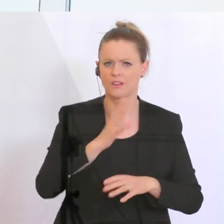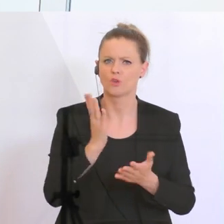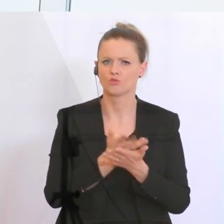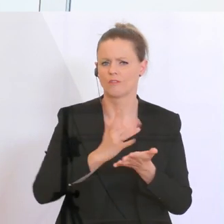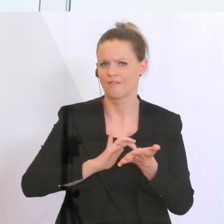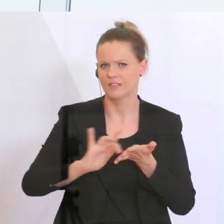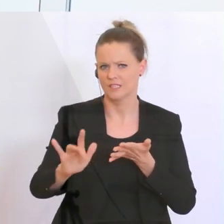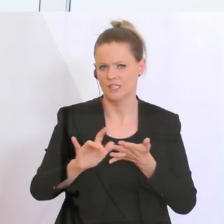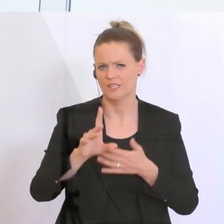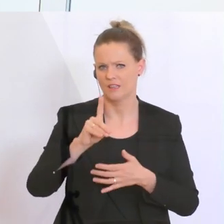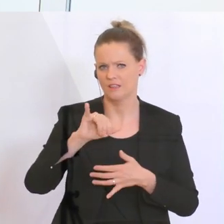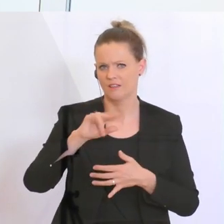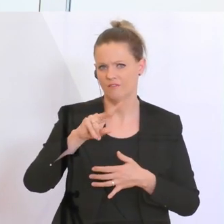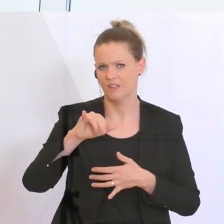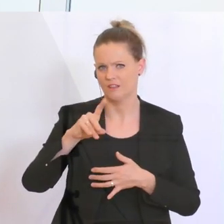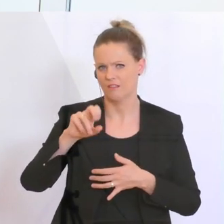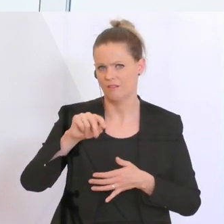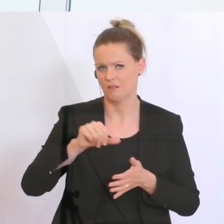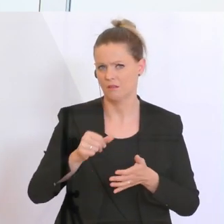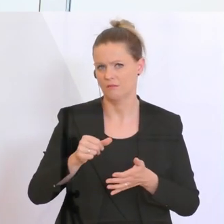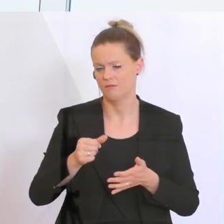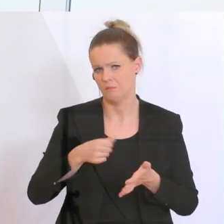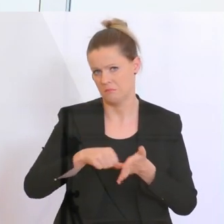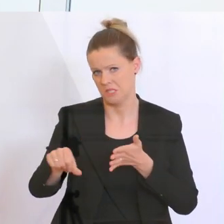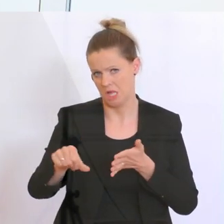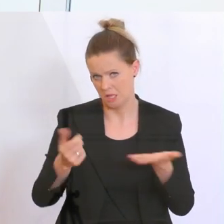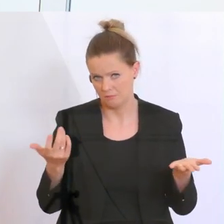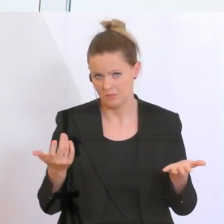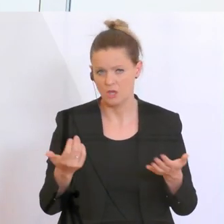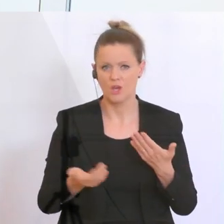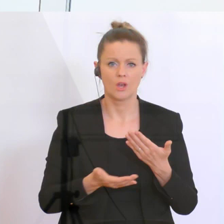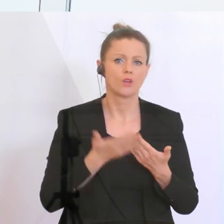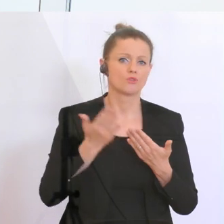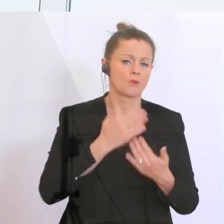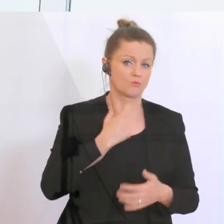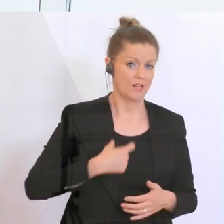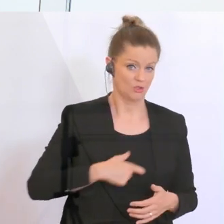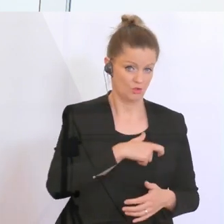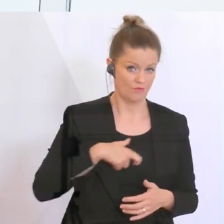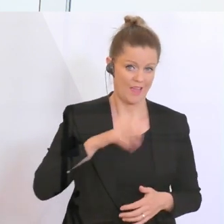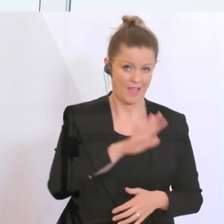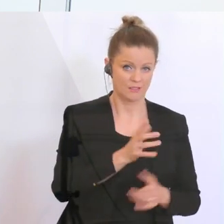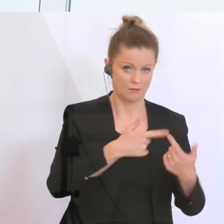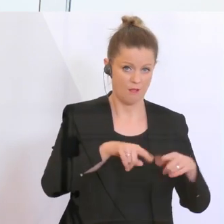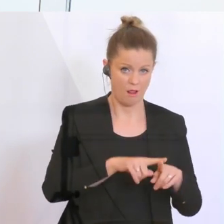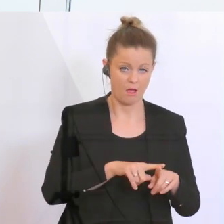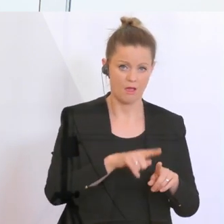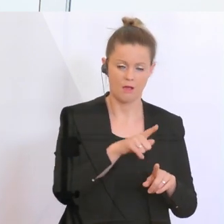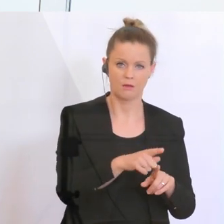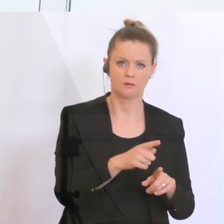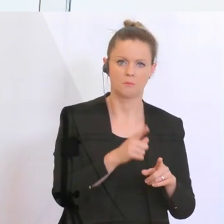verzichtet, Dividenden auszuschütten. In manchen Ländern, wie in der Schweiz, läuft das derzeit